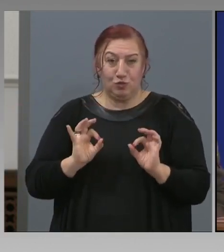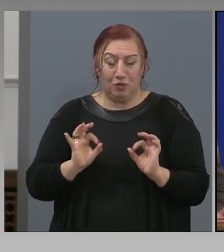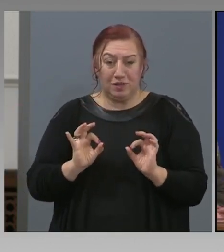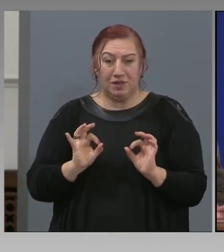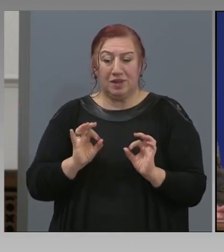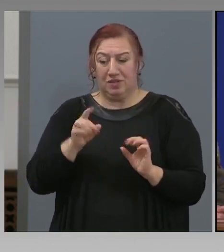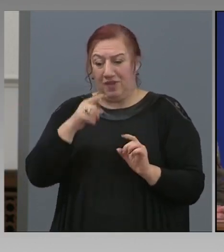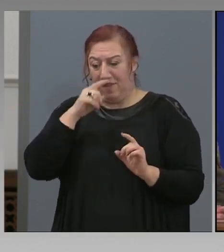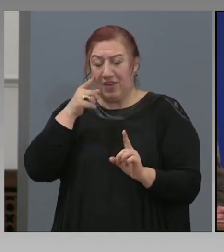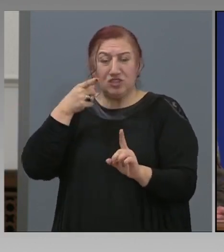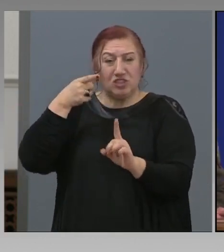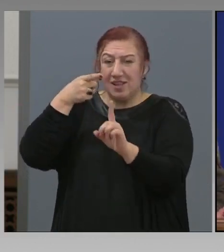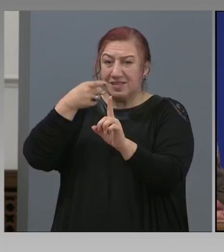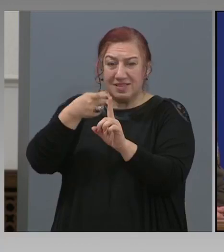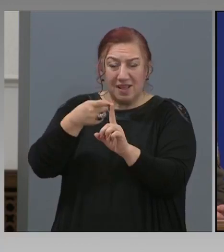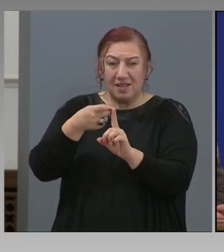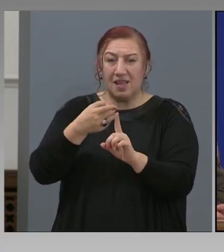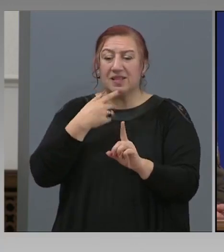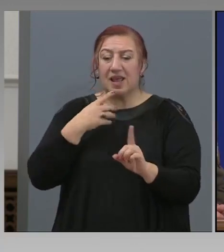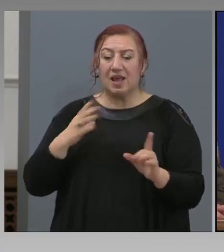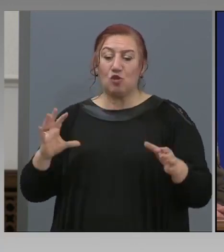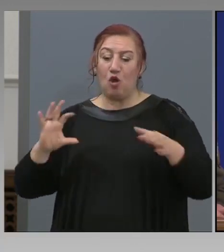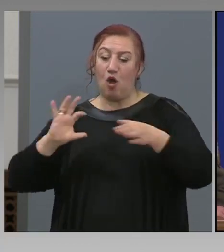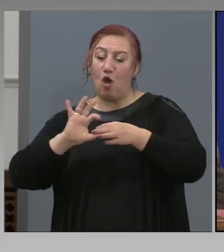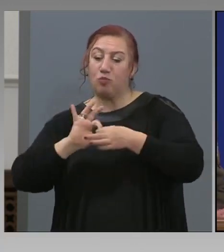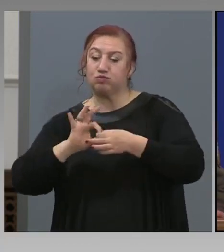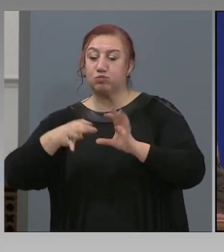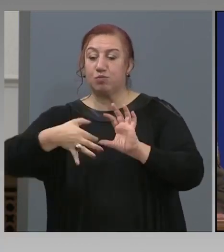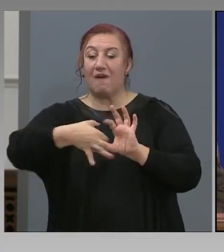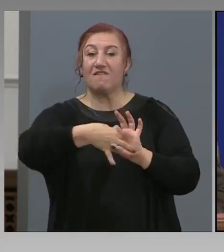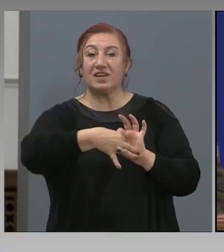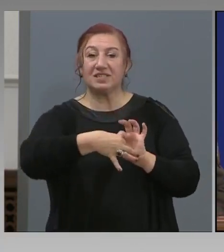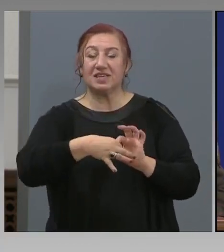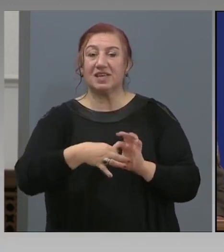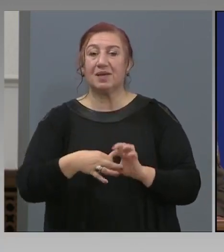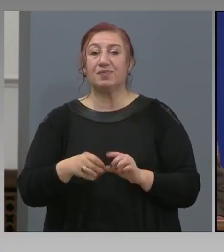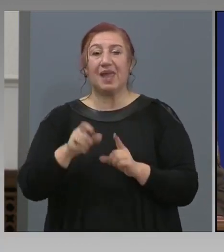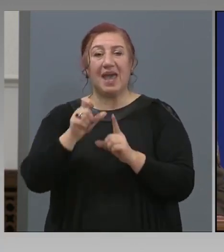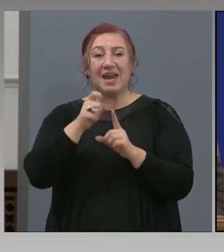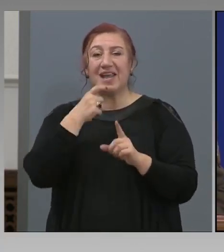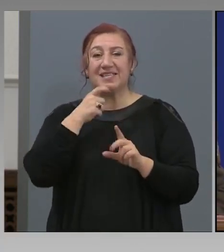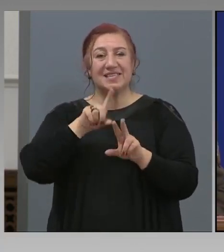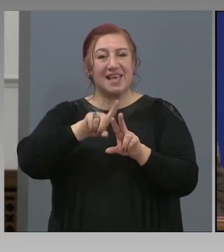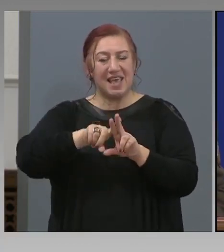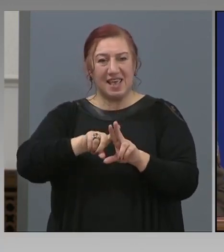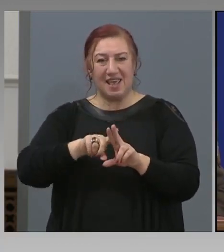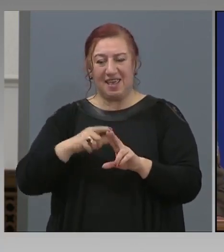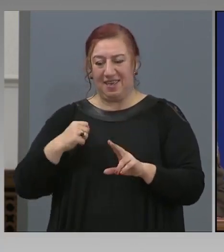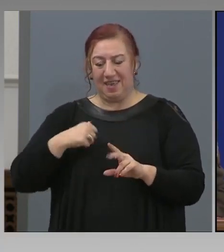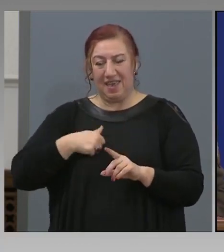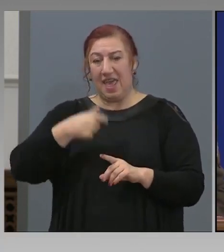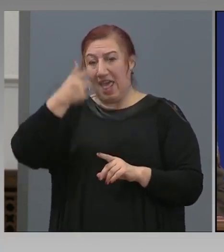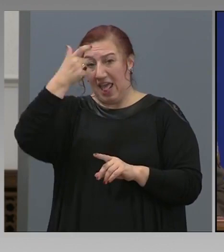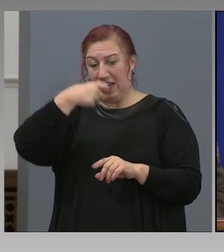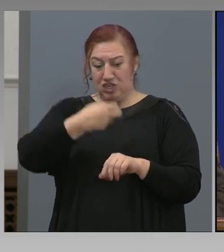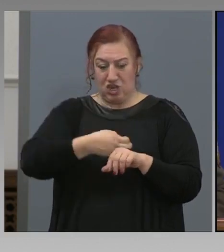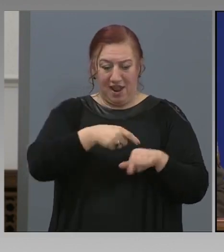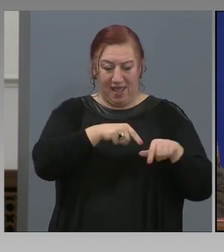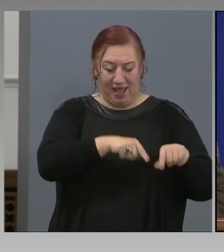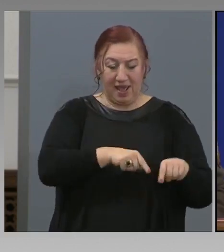цяло, тъй като са обвързани резитата, личните лекари, лабораториите,